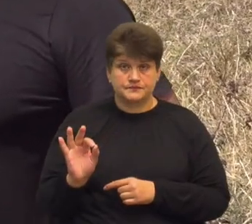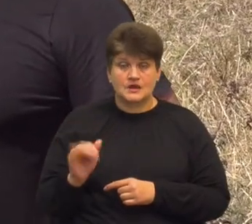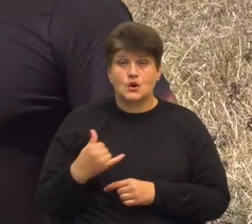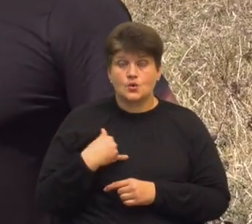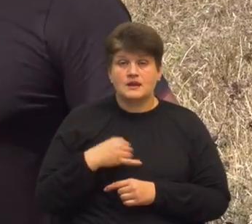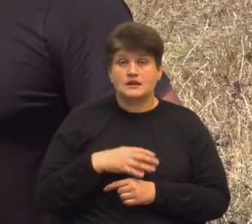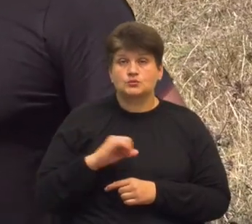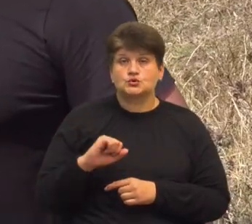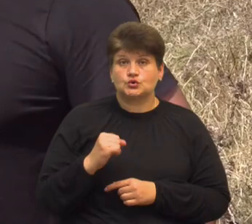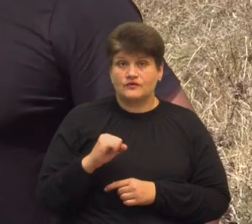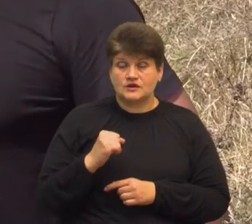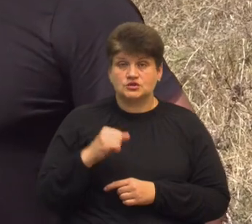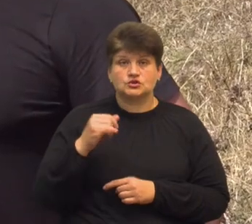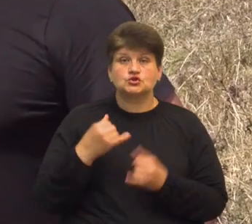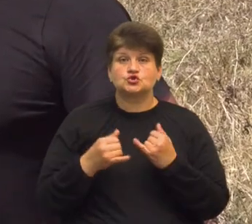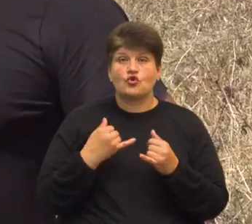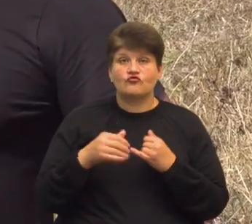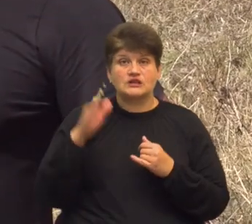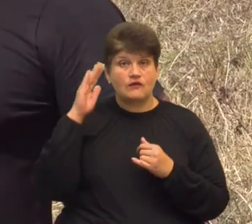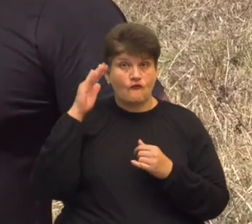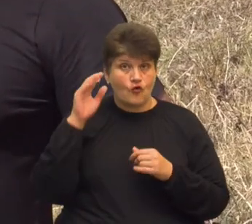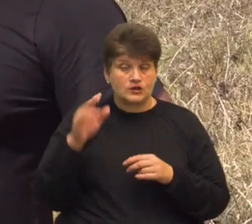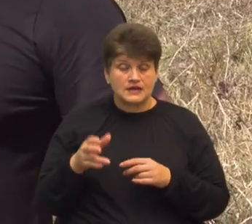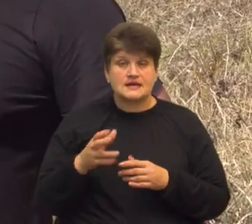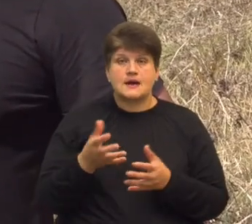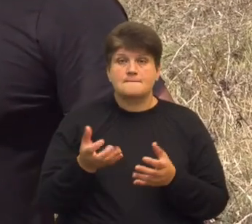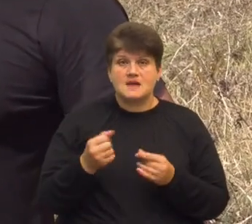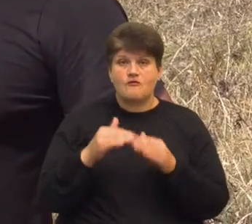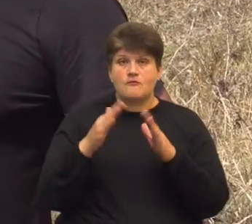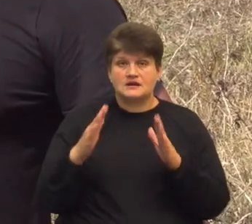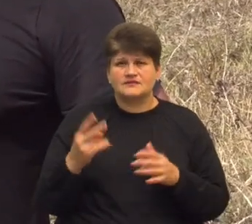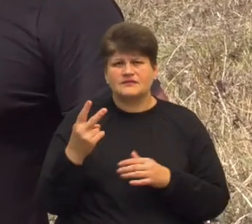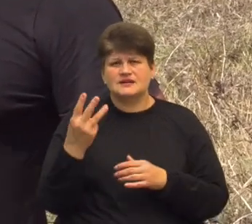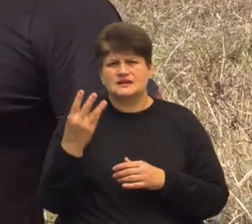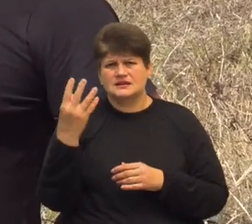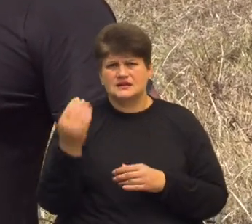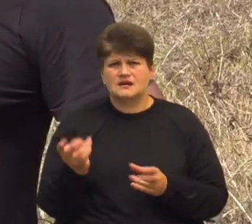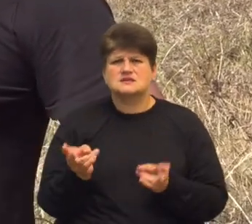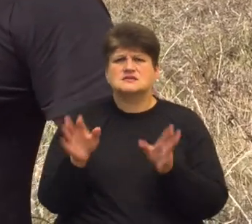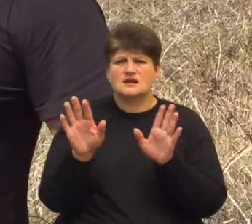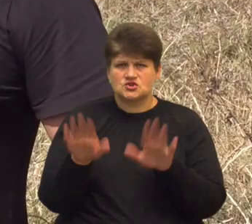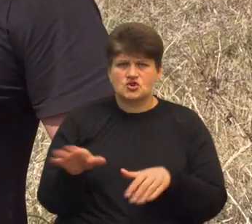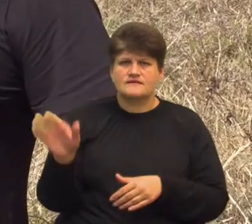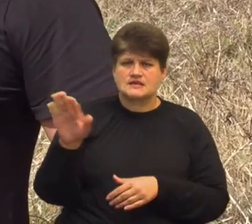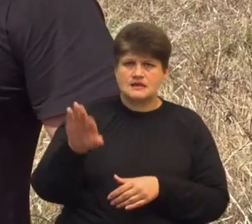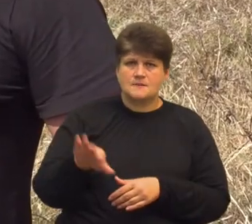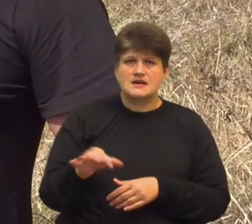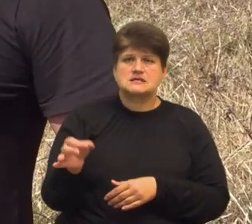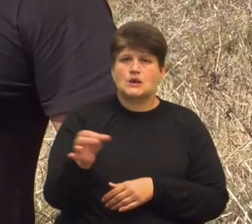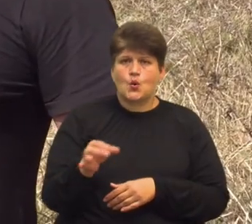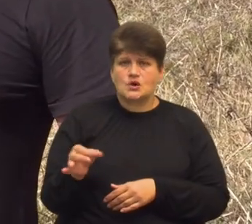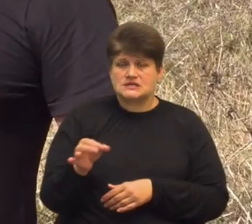були товариші в жовтих водах і я брав палатку на 2-3 дні, залишався на березі озера